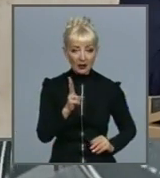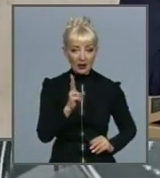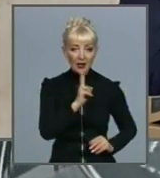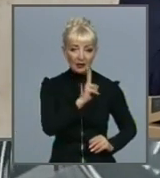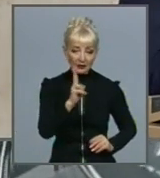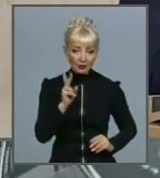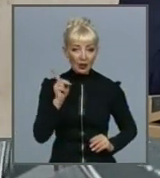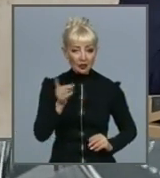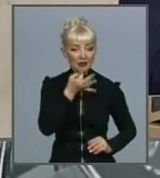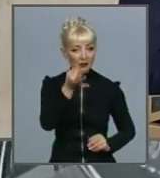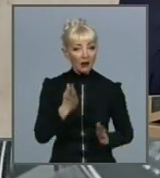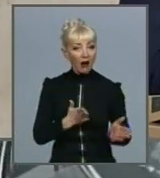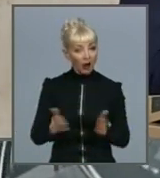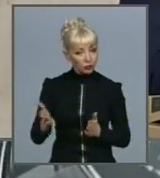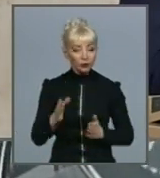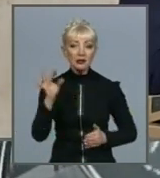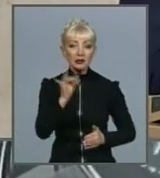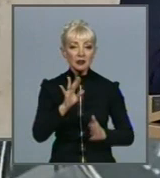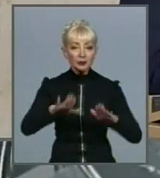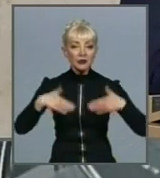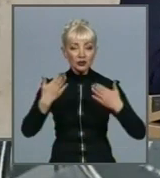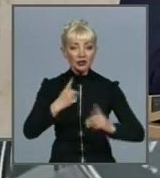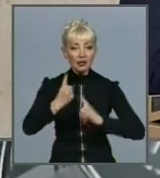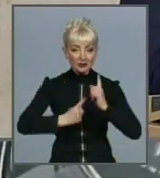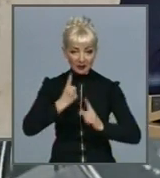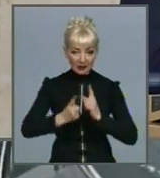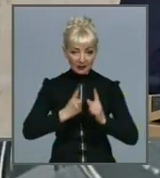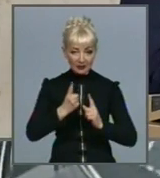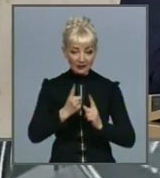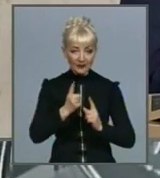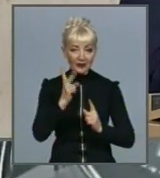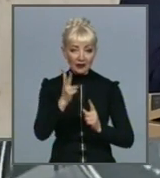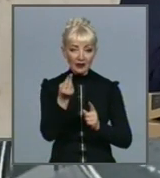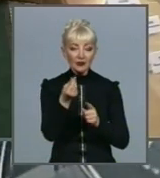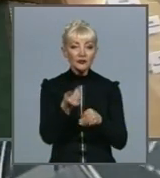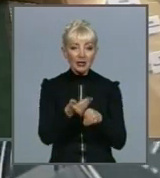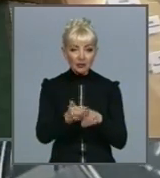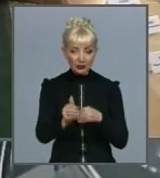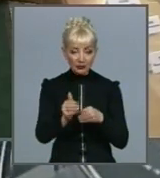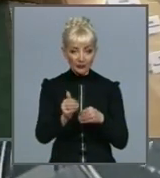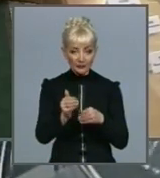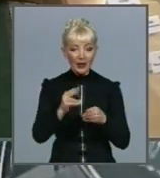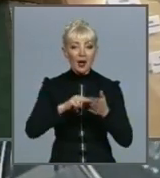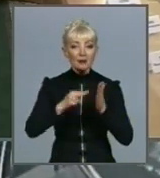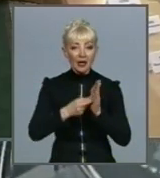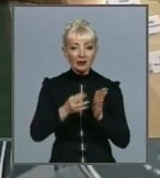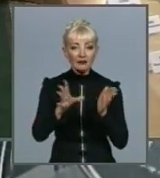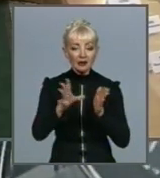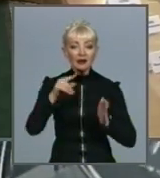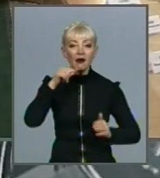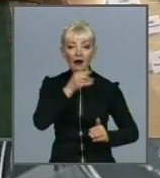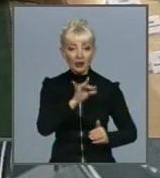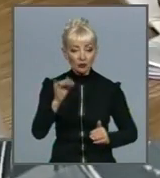запропонували зміни щодо фінансування програм з даного фонду. У Харкові працює низка програм,